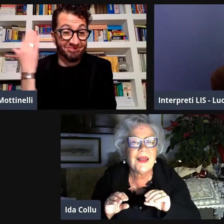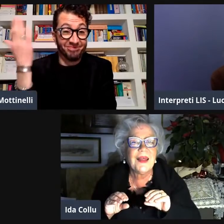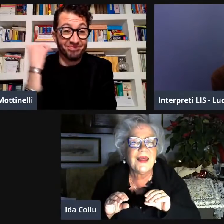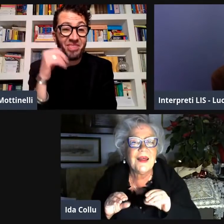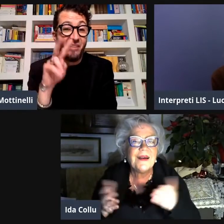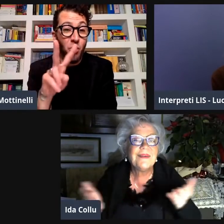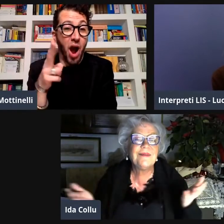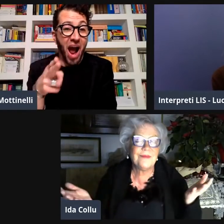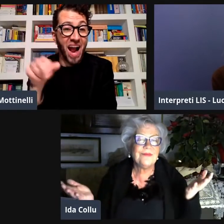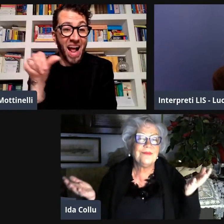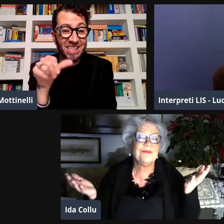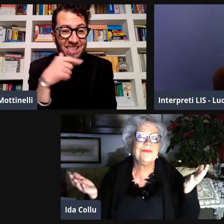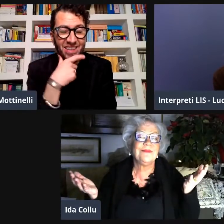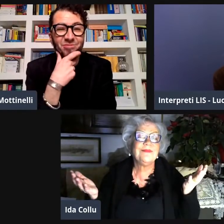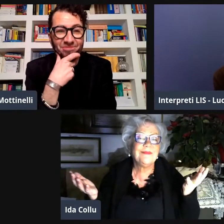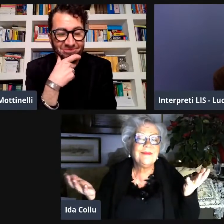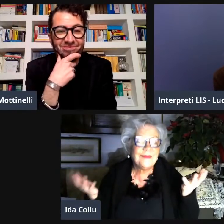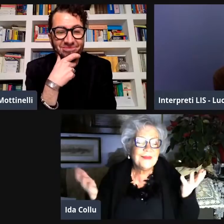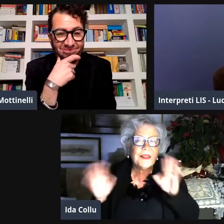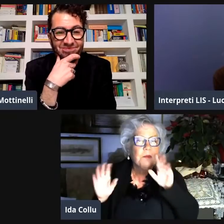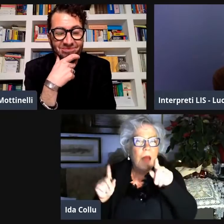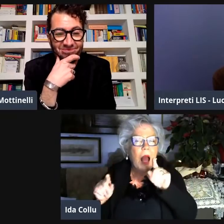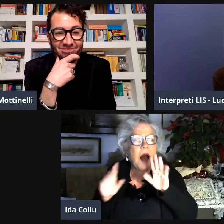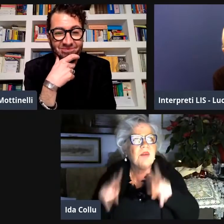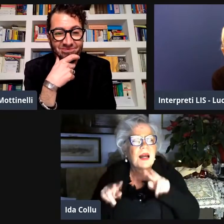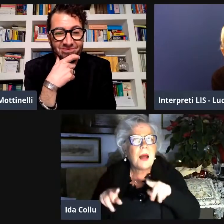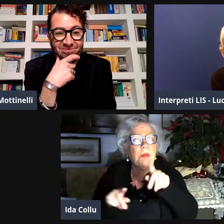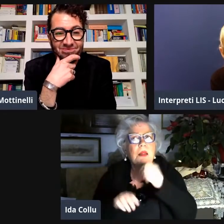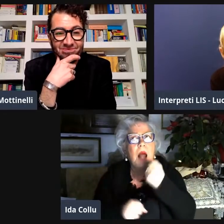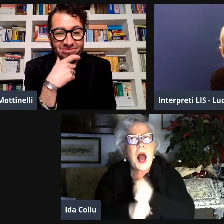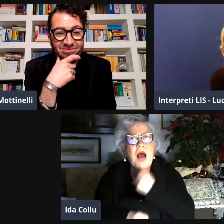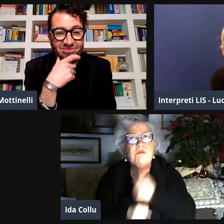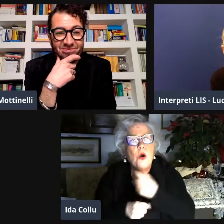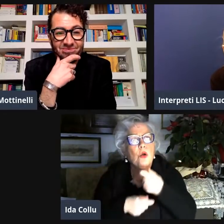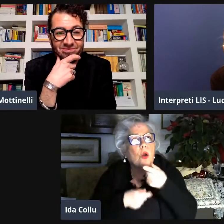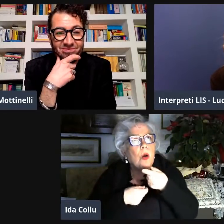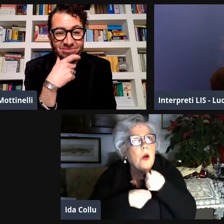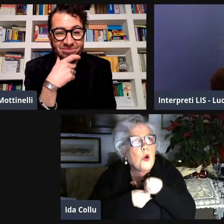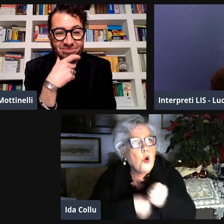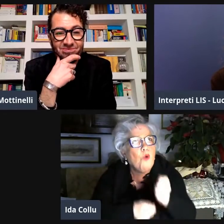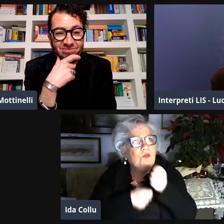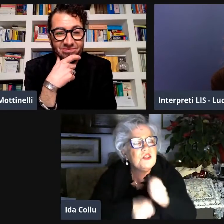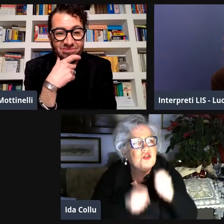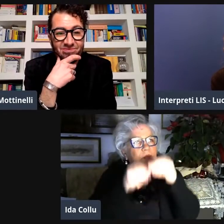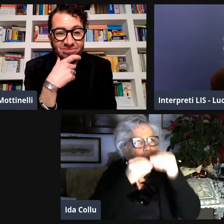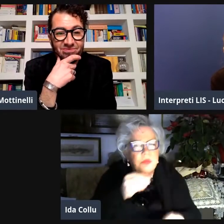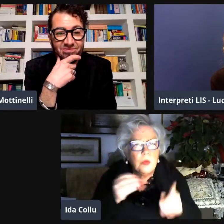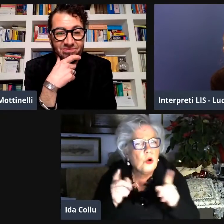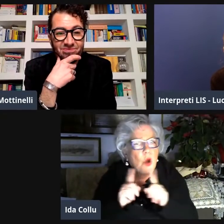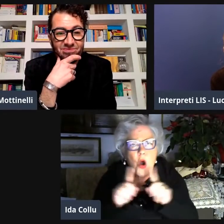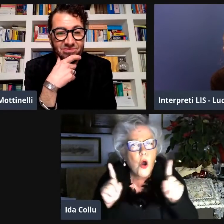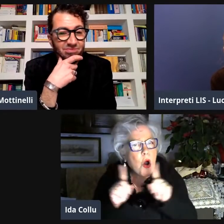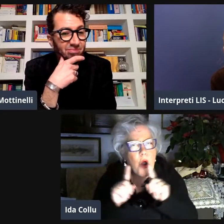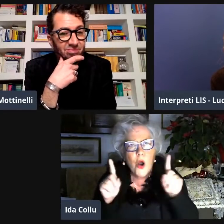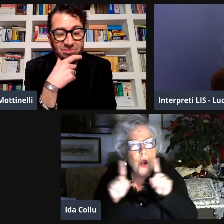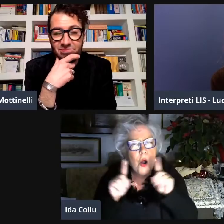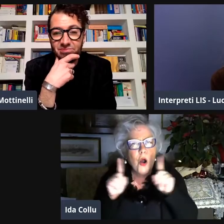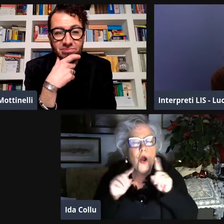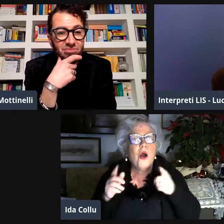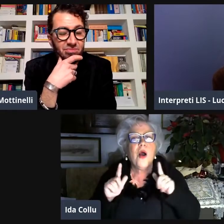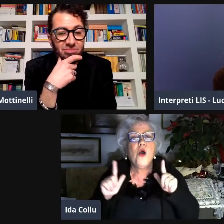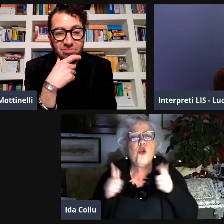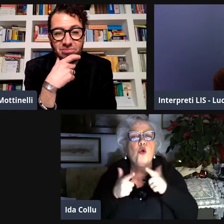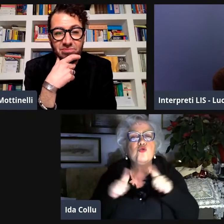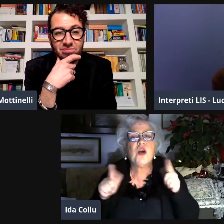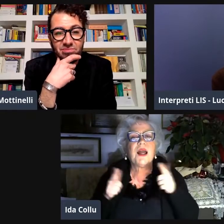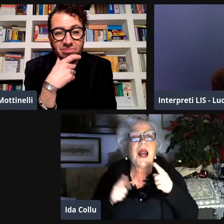videocassette eh sì all'epoca è VHS sì sì esatto però veramente non